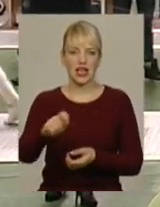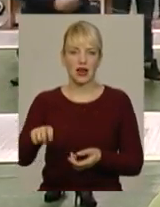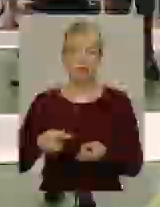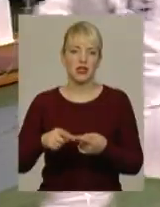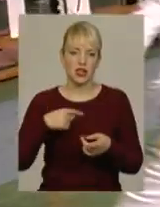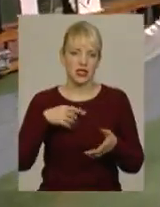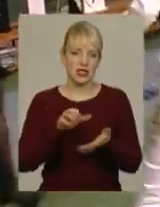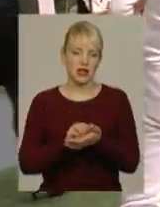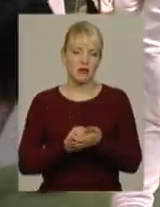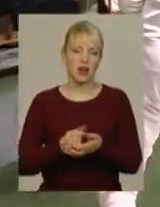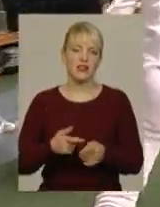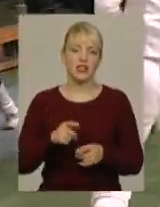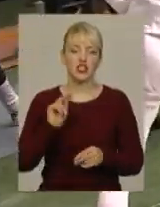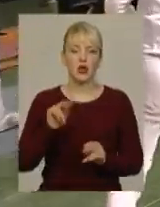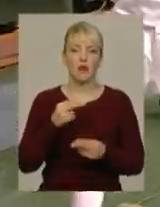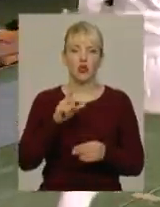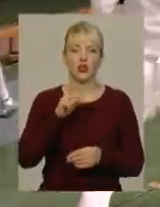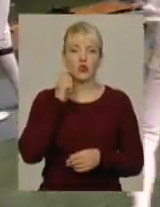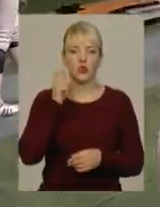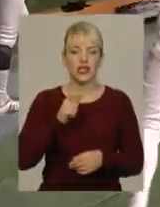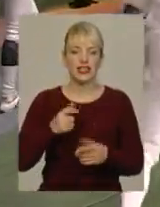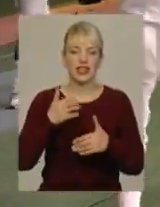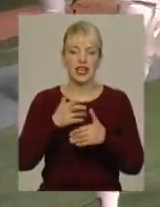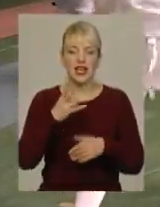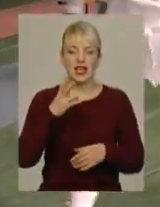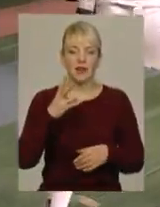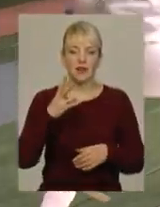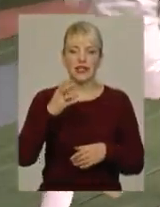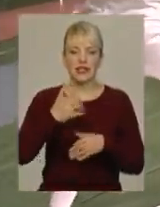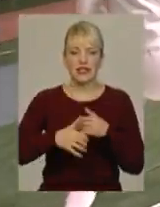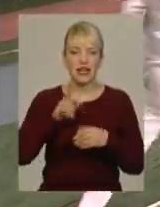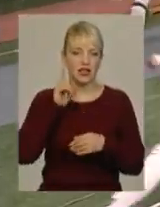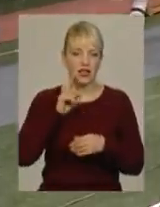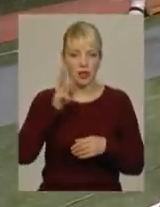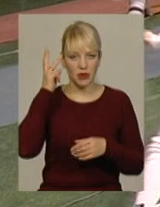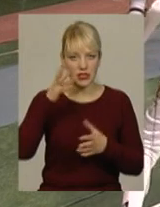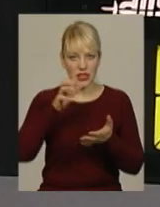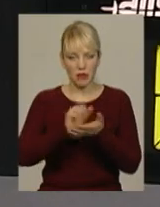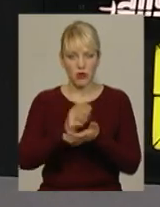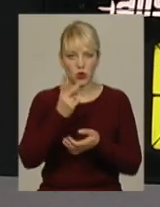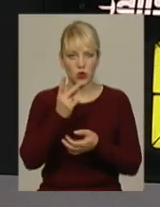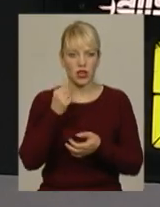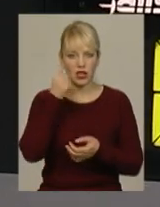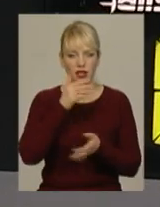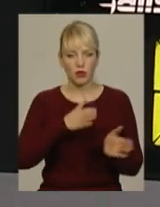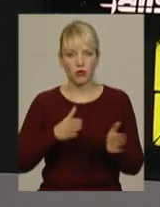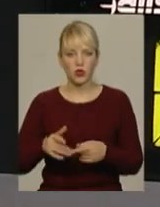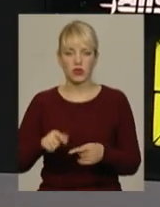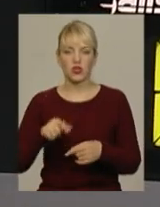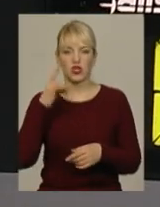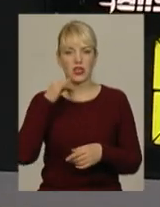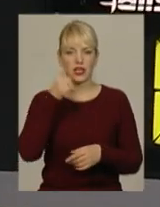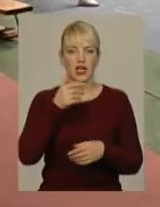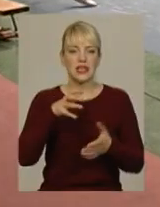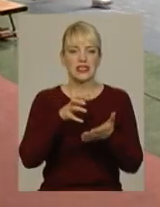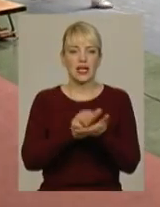мене тренує. Чемпіонат України з фехтування на шпагах серед кадетів Хмельницький приймає другий рік поспіль. Цьогоріч учасників приїхало вдвічі більше